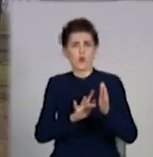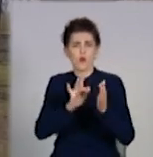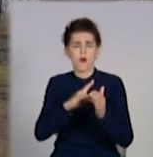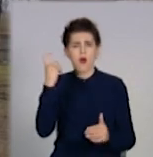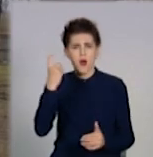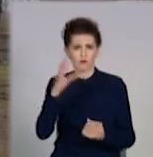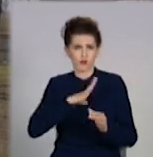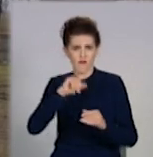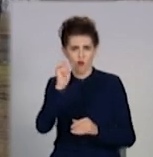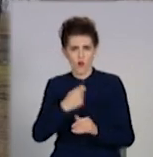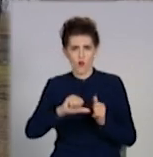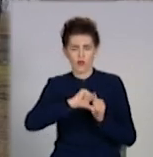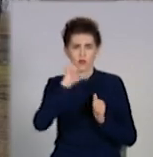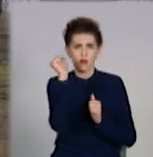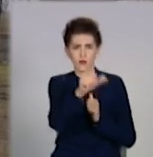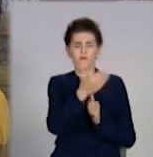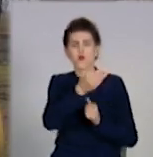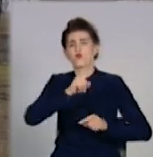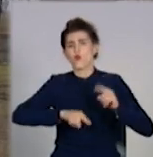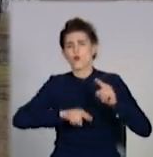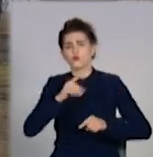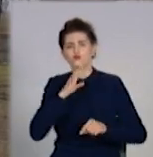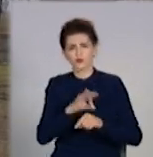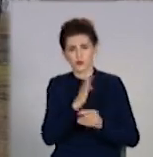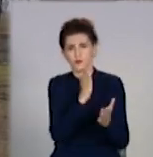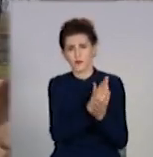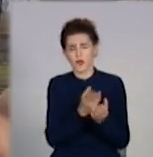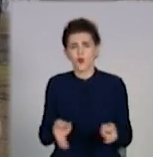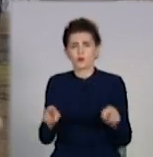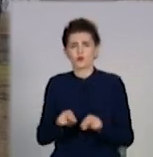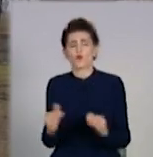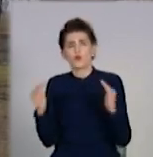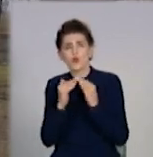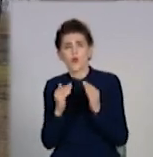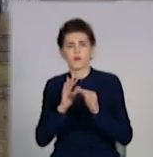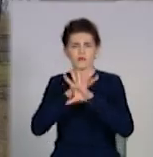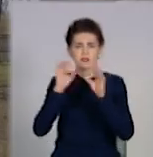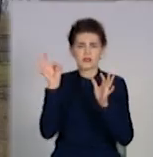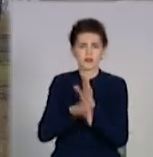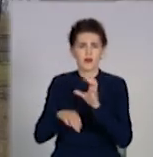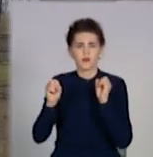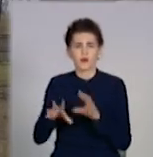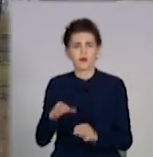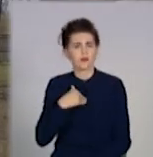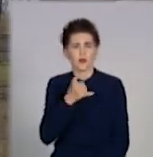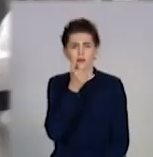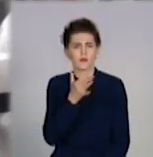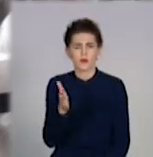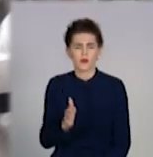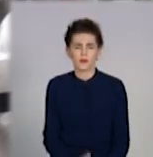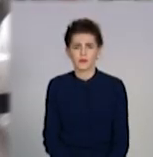від бойових дій, до родителям жини. Тут залишилася жилье і робота. Потеряти все, одразу я собі дозволити не мог.